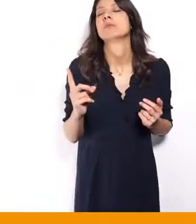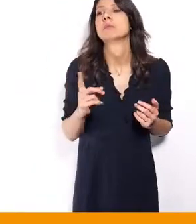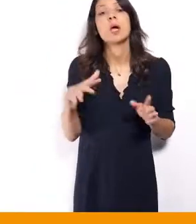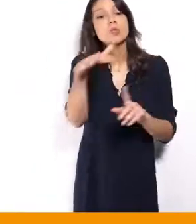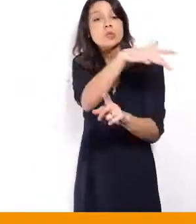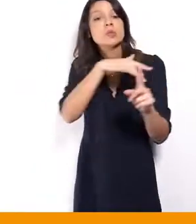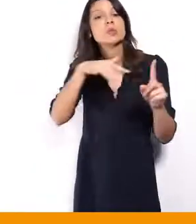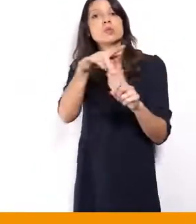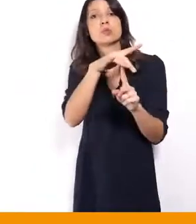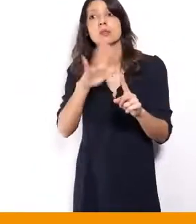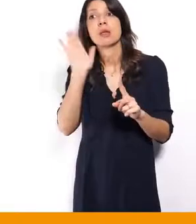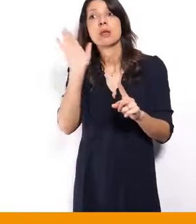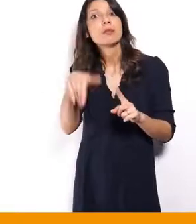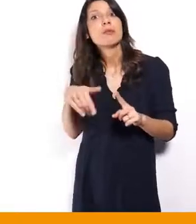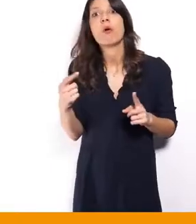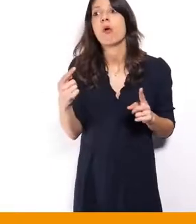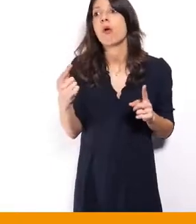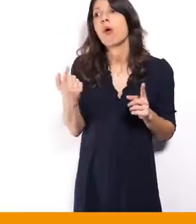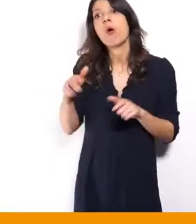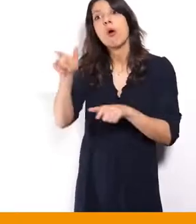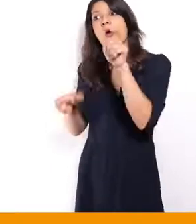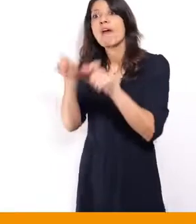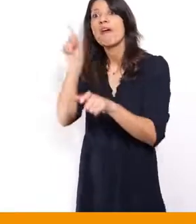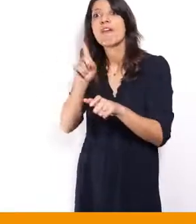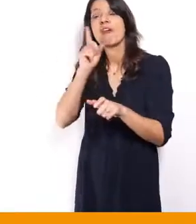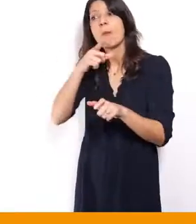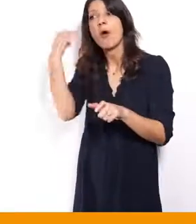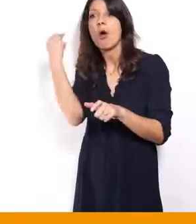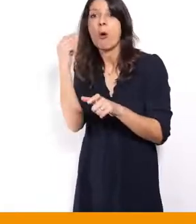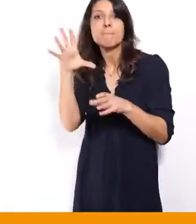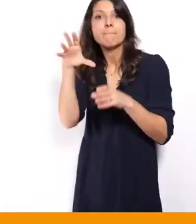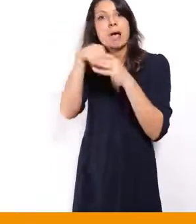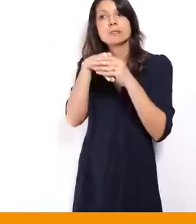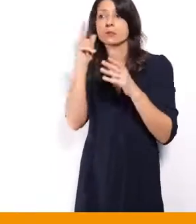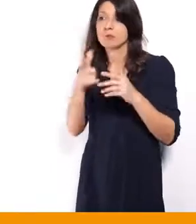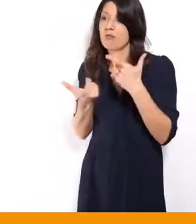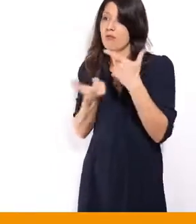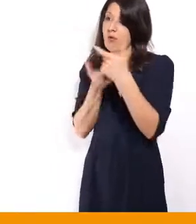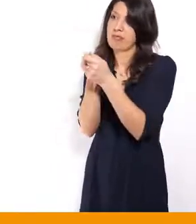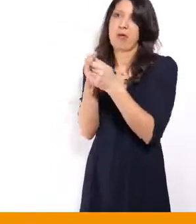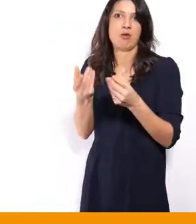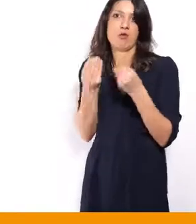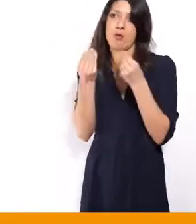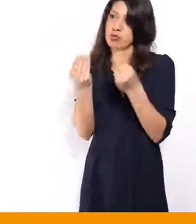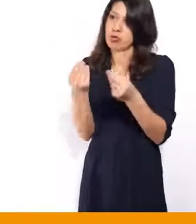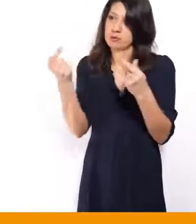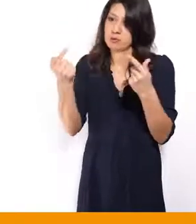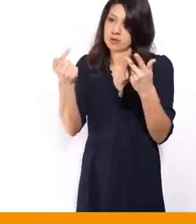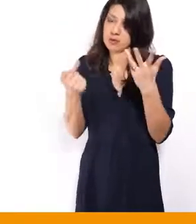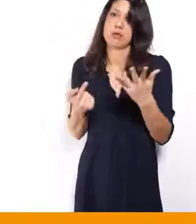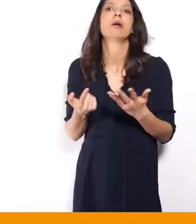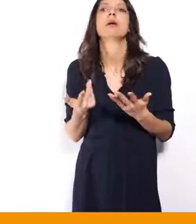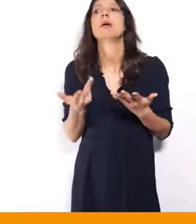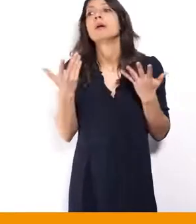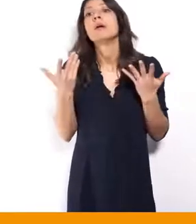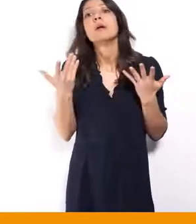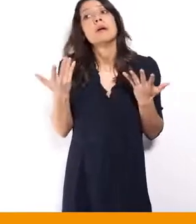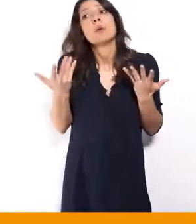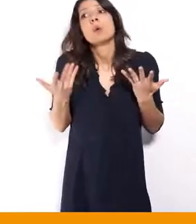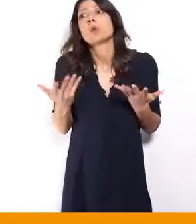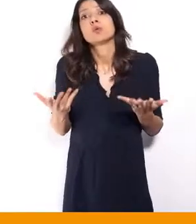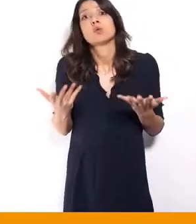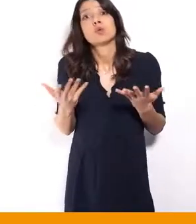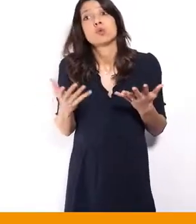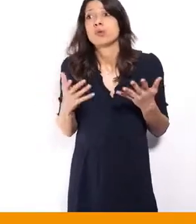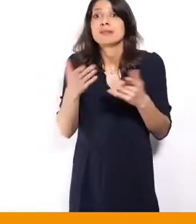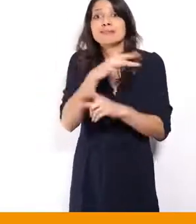doit d'abord répondre aux besoins des femmes et des hommes qui la composent. Aujourd'hui, la réalité, c'est que l'argent est confisqué à un pôle par des gens très, très